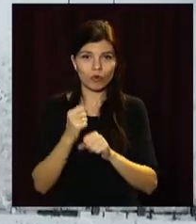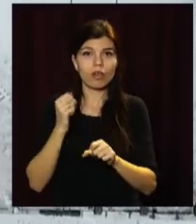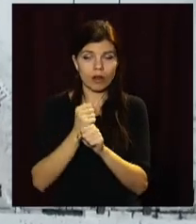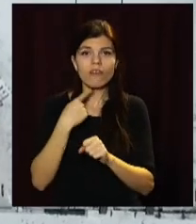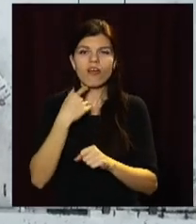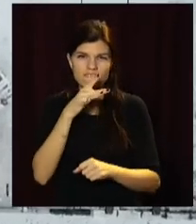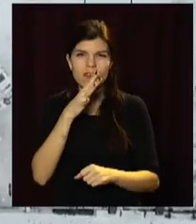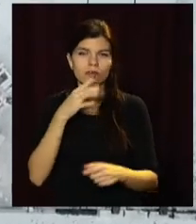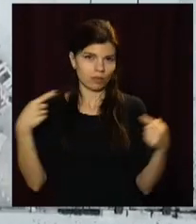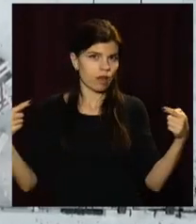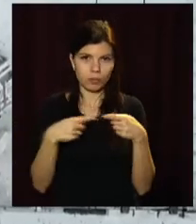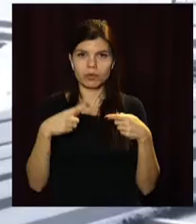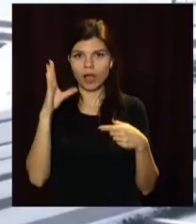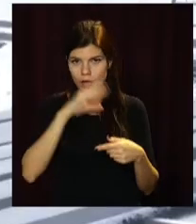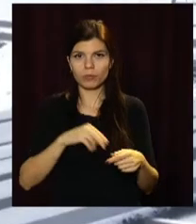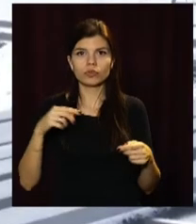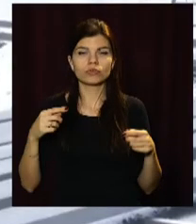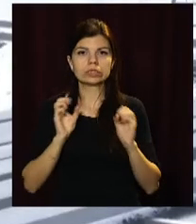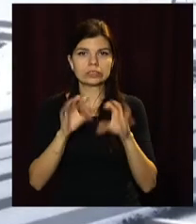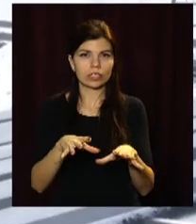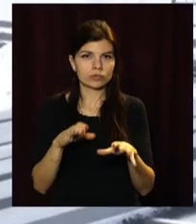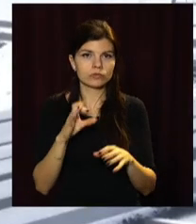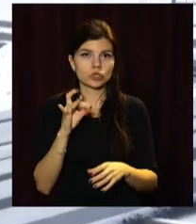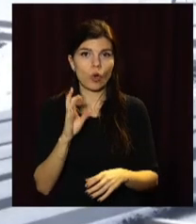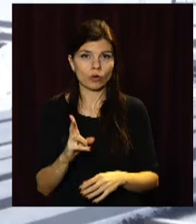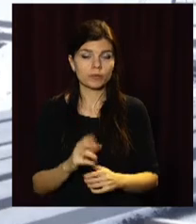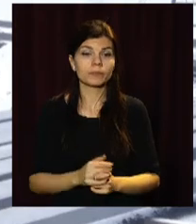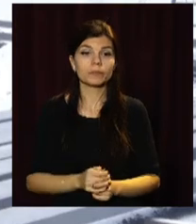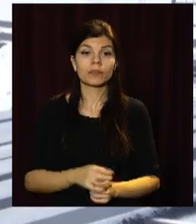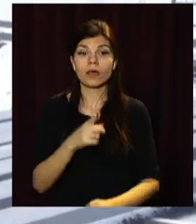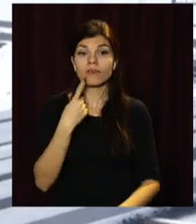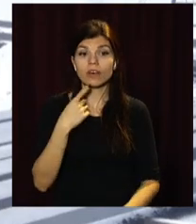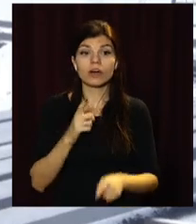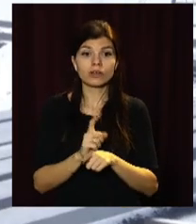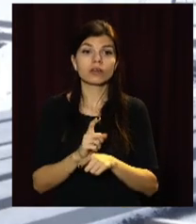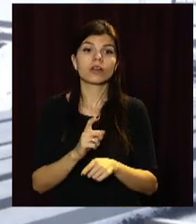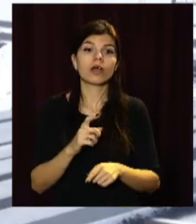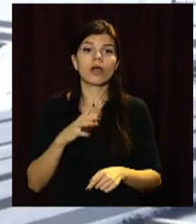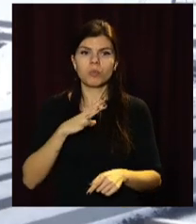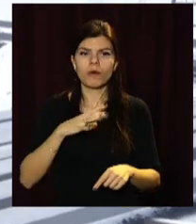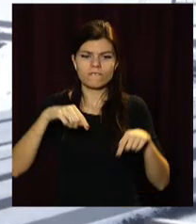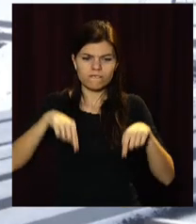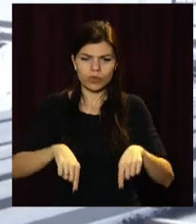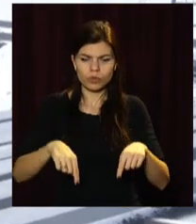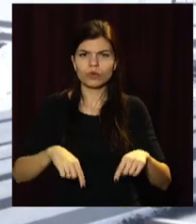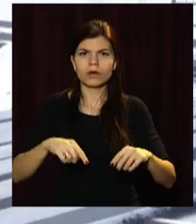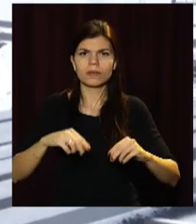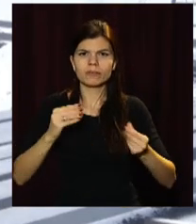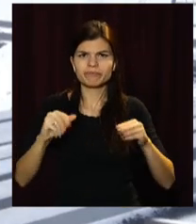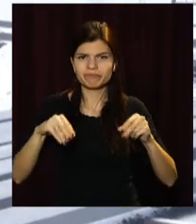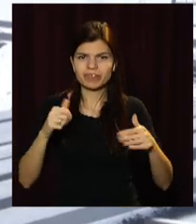вчасно. Були нюанси по фундаменту. На таке одноэтажне здання виривався повністю котлован, засипалася обратна